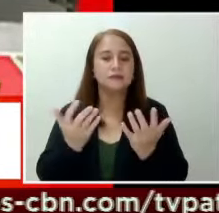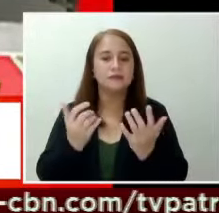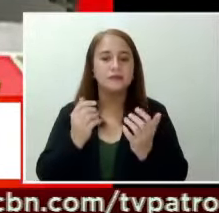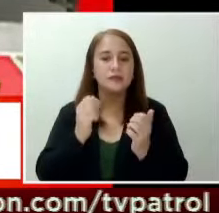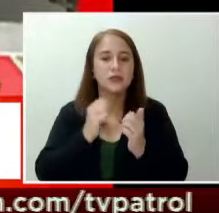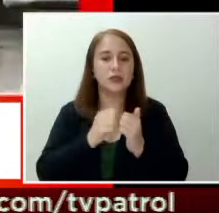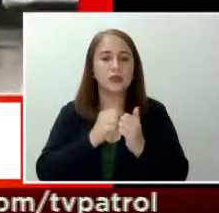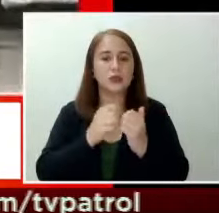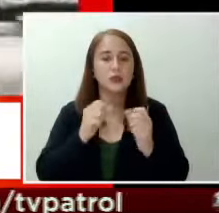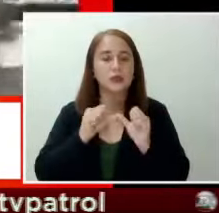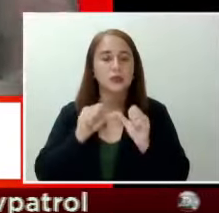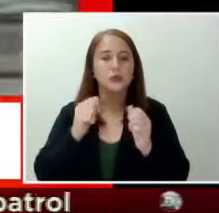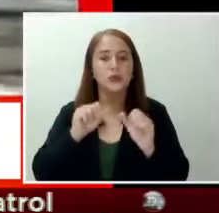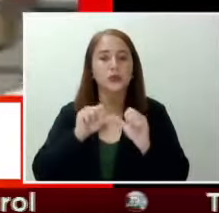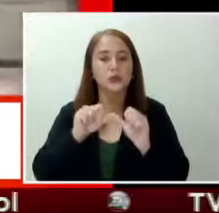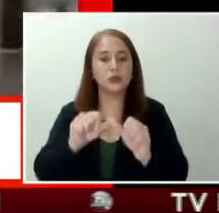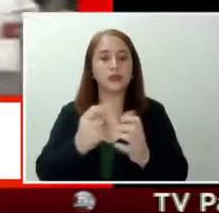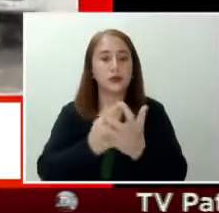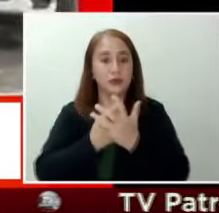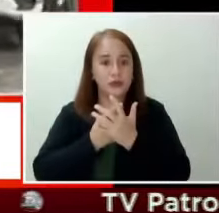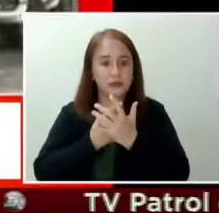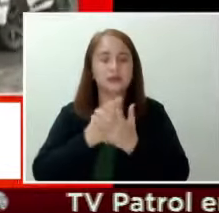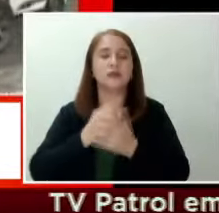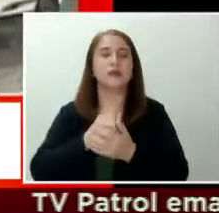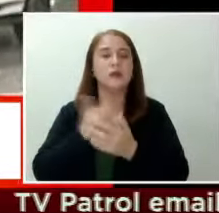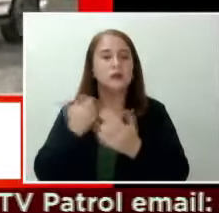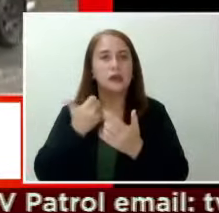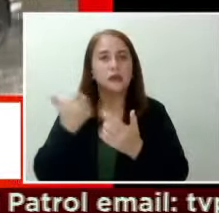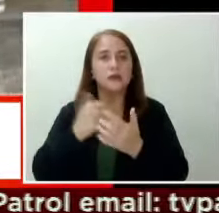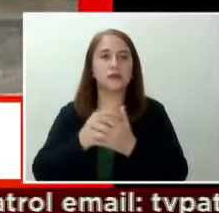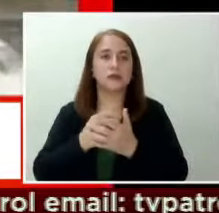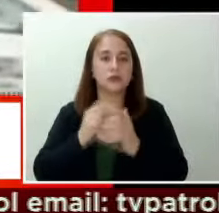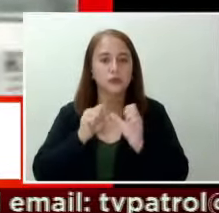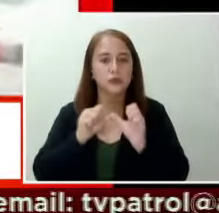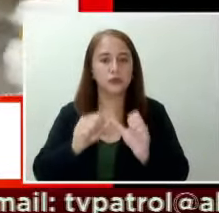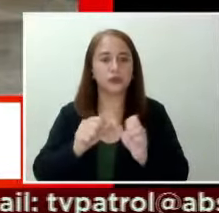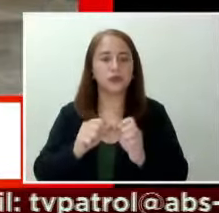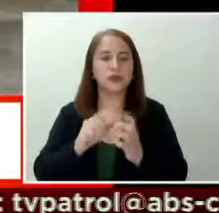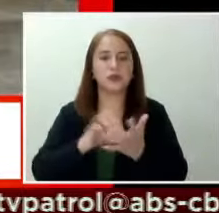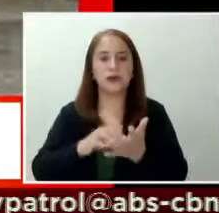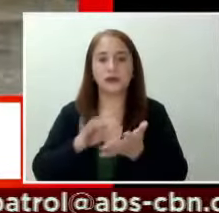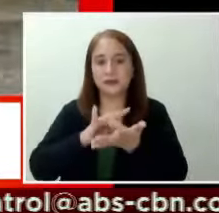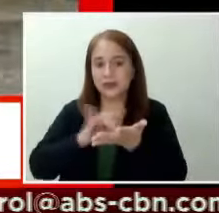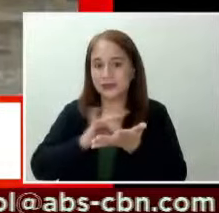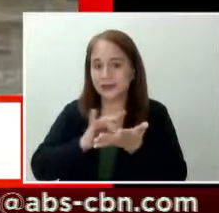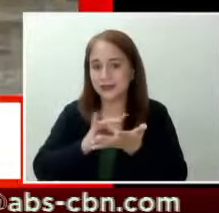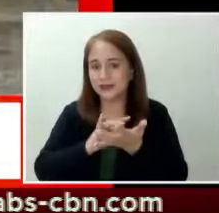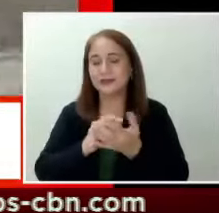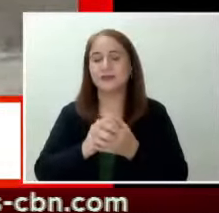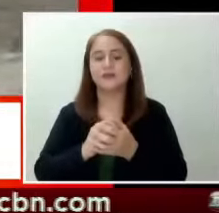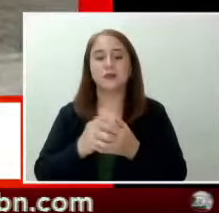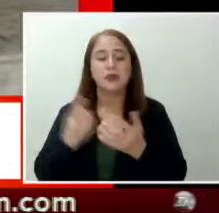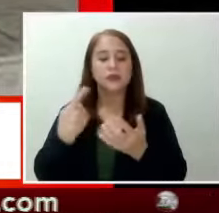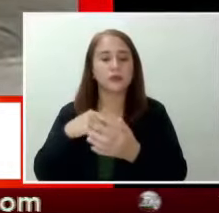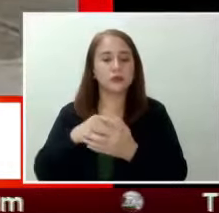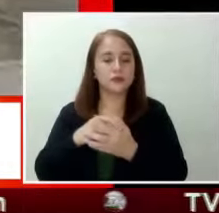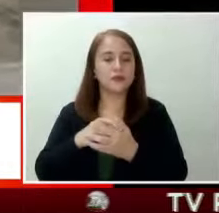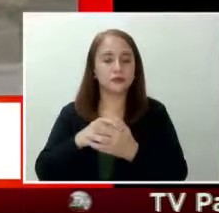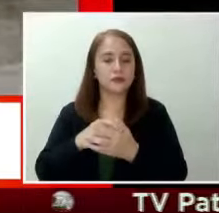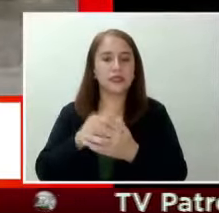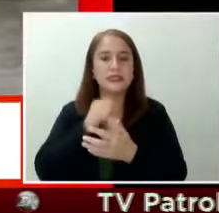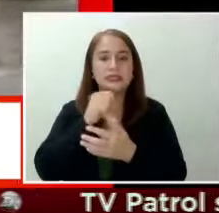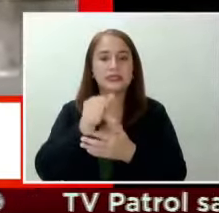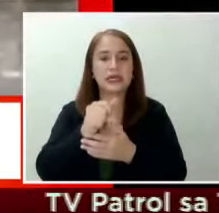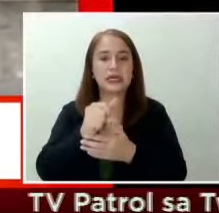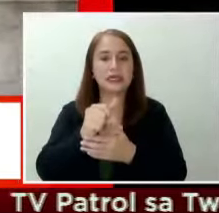nagkocontinue na lang ng quarantine, nagkocontinue na lang ng mga antibiotics nila, gano'n. So, hindi na sila